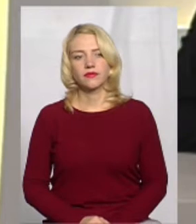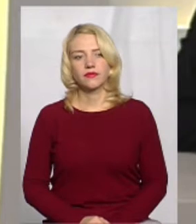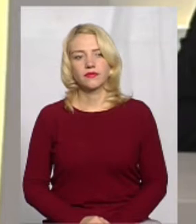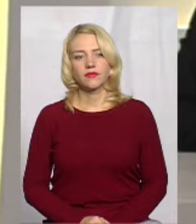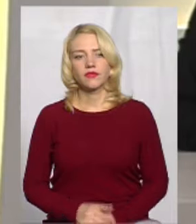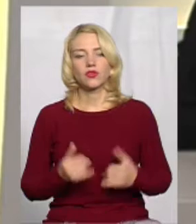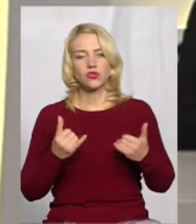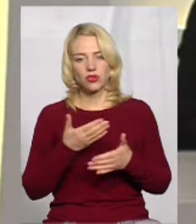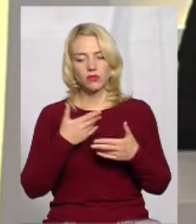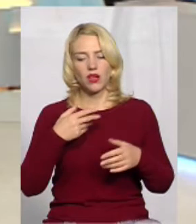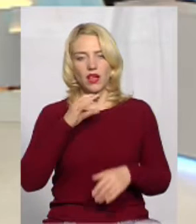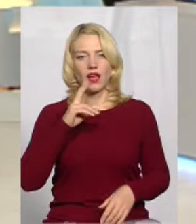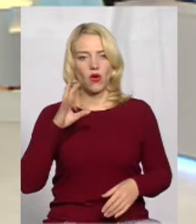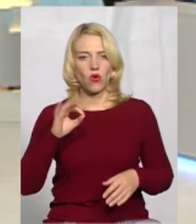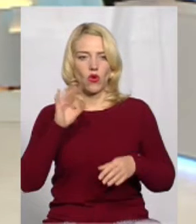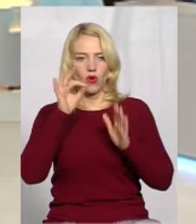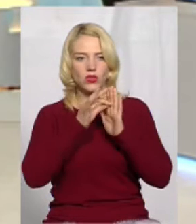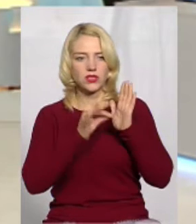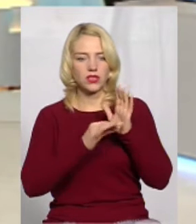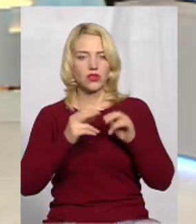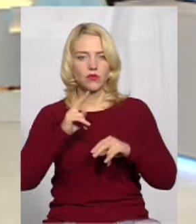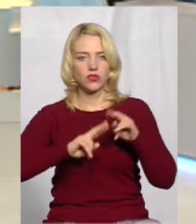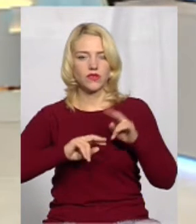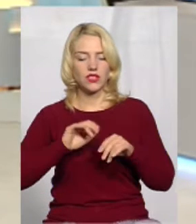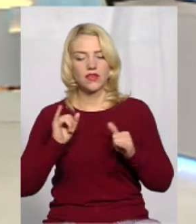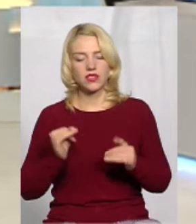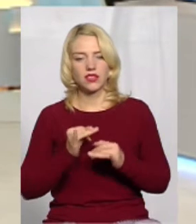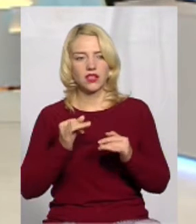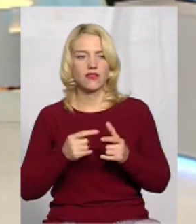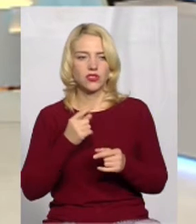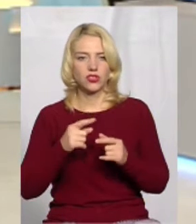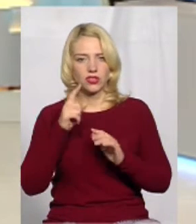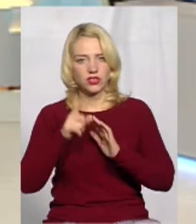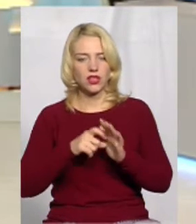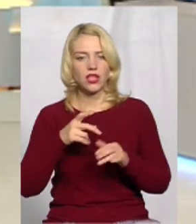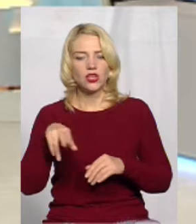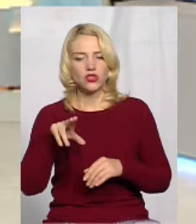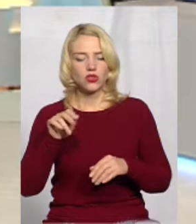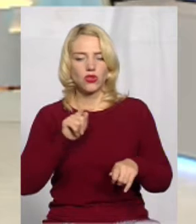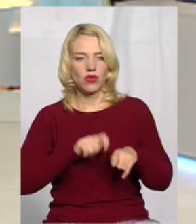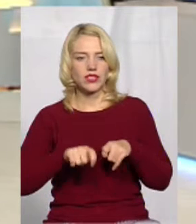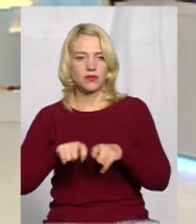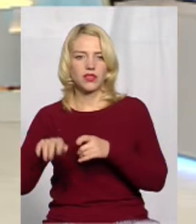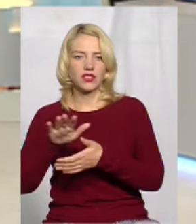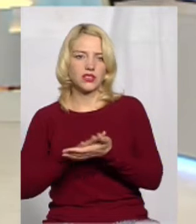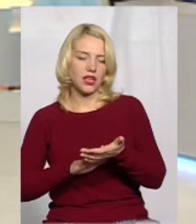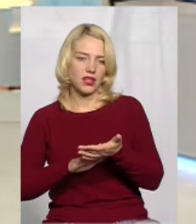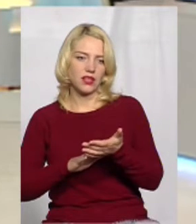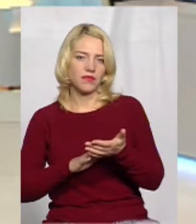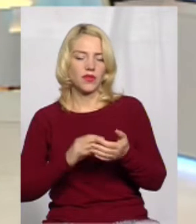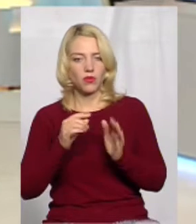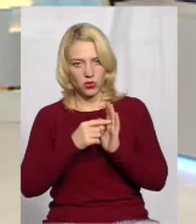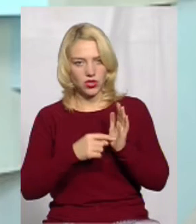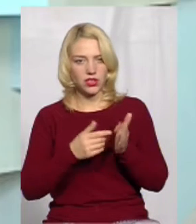Щойно ми почули екологічну оцінку будівництву, а от цікаво ще дізнатися на рахунок експертиз ДАБІ. Поділитись з нами.